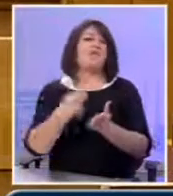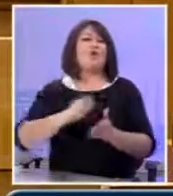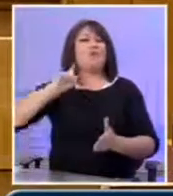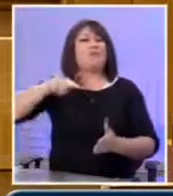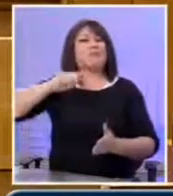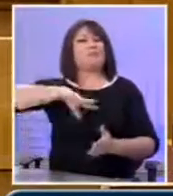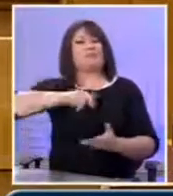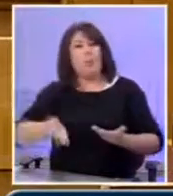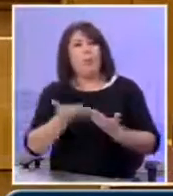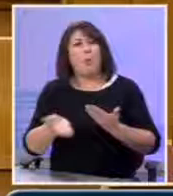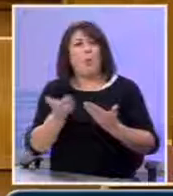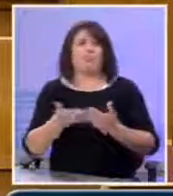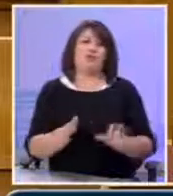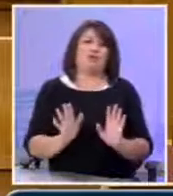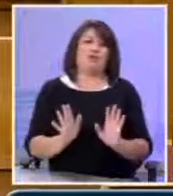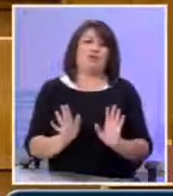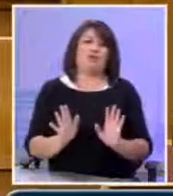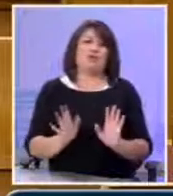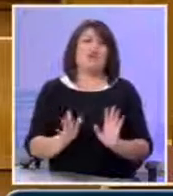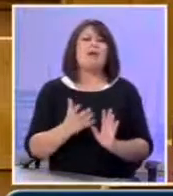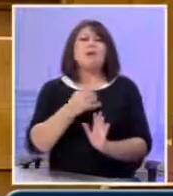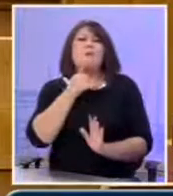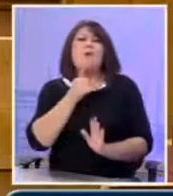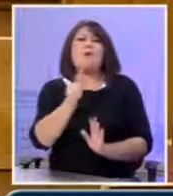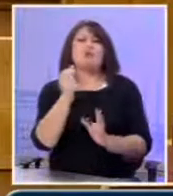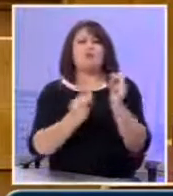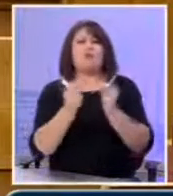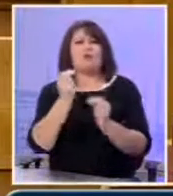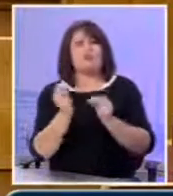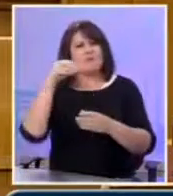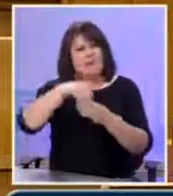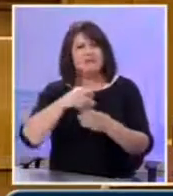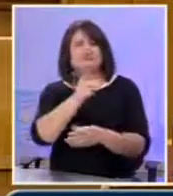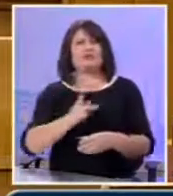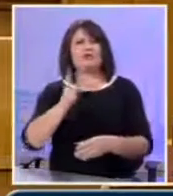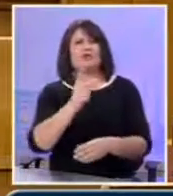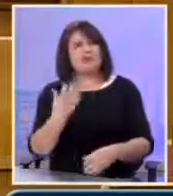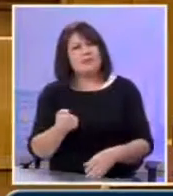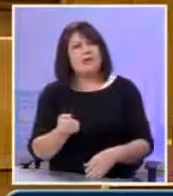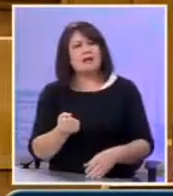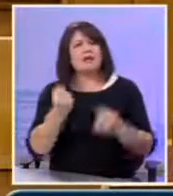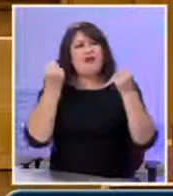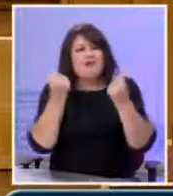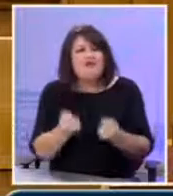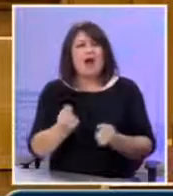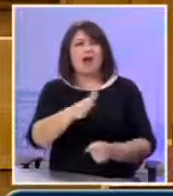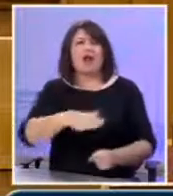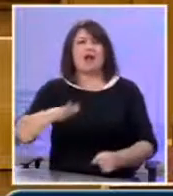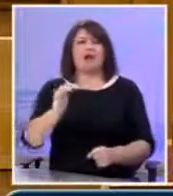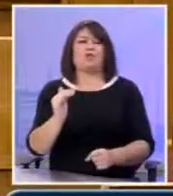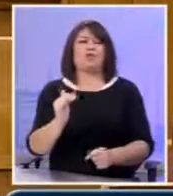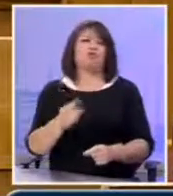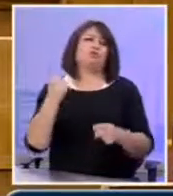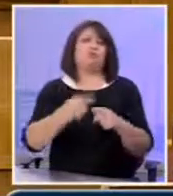φοροκλοπής πως μόνιμη γάγκρενα διατρέχει το σώμα της ελληνικής κοινωνίας επιβαρύνοντας σταθερά τα χαμηλότερα